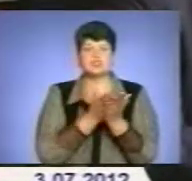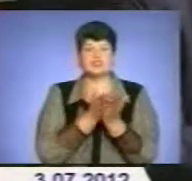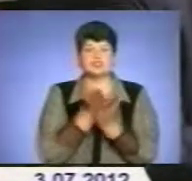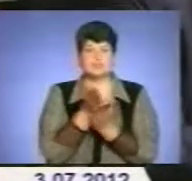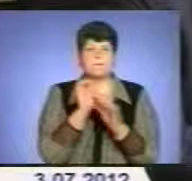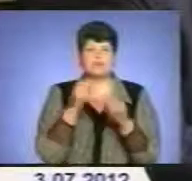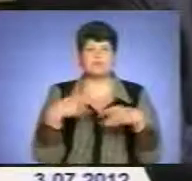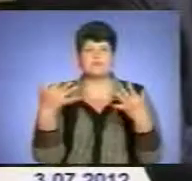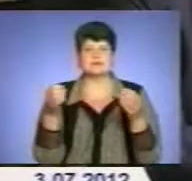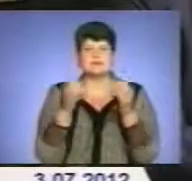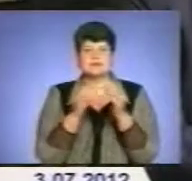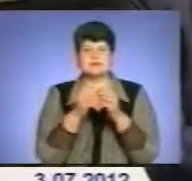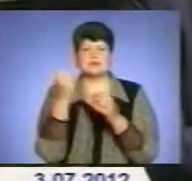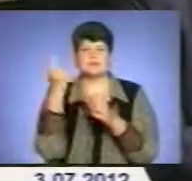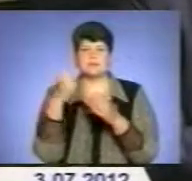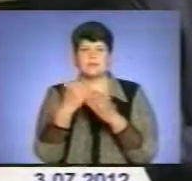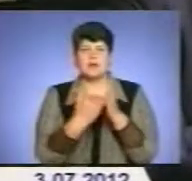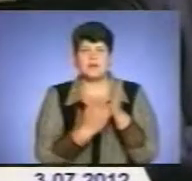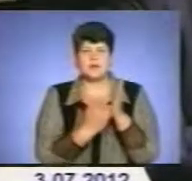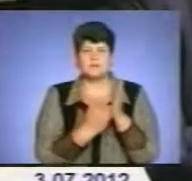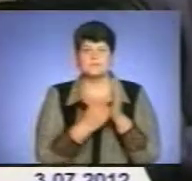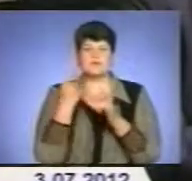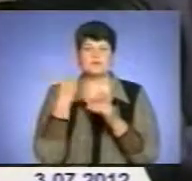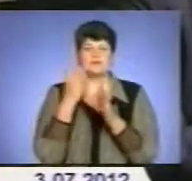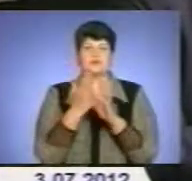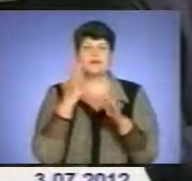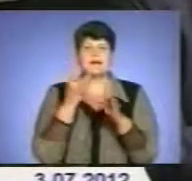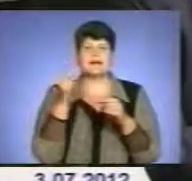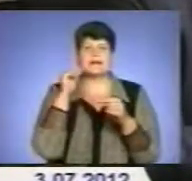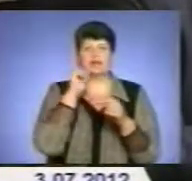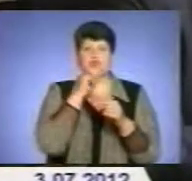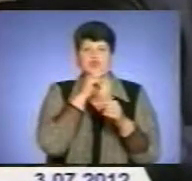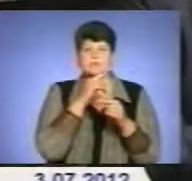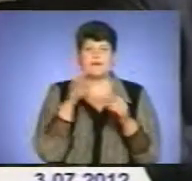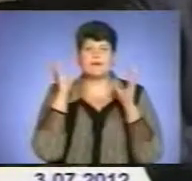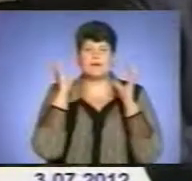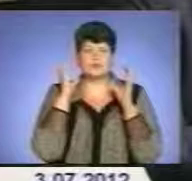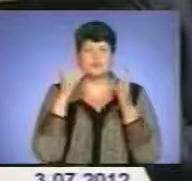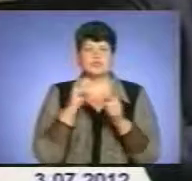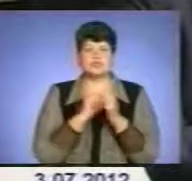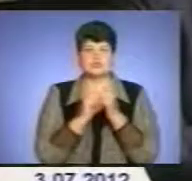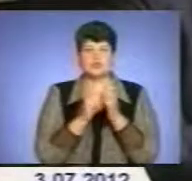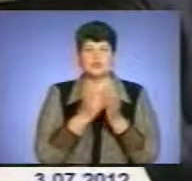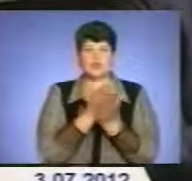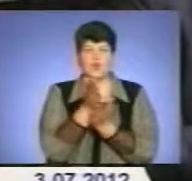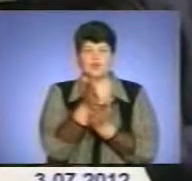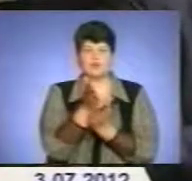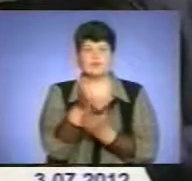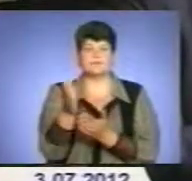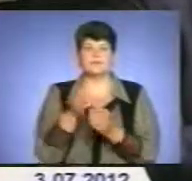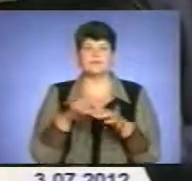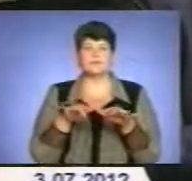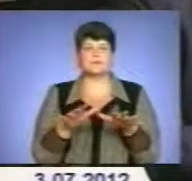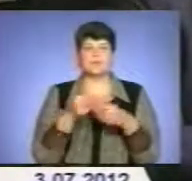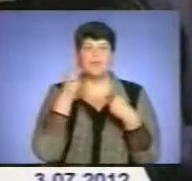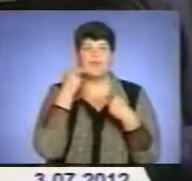до 10-11 програм. Річ йде, в першу чергу, об економії радіочастотного ресурсу і о значительно більшому і лучшому качісті